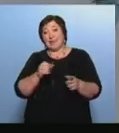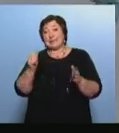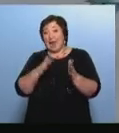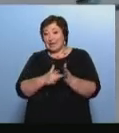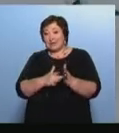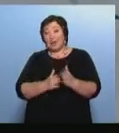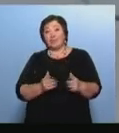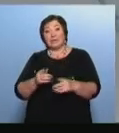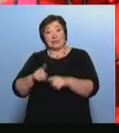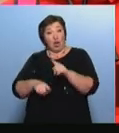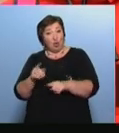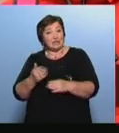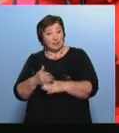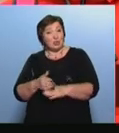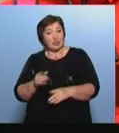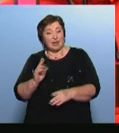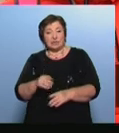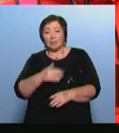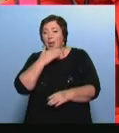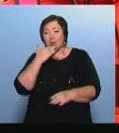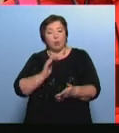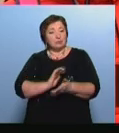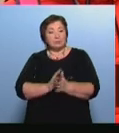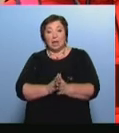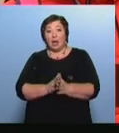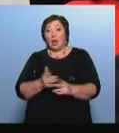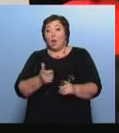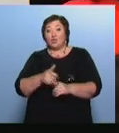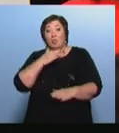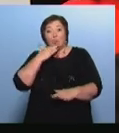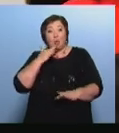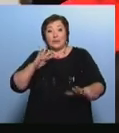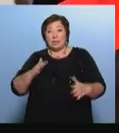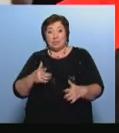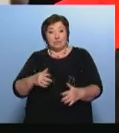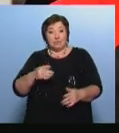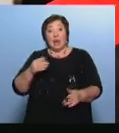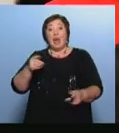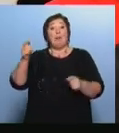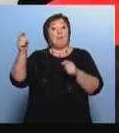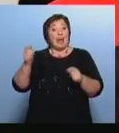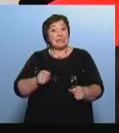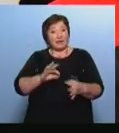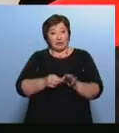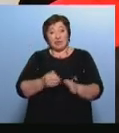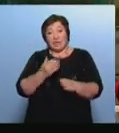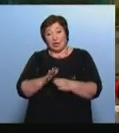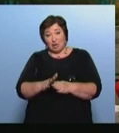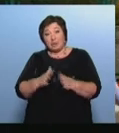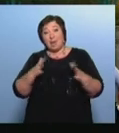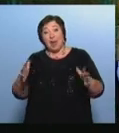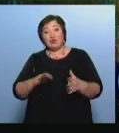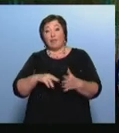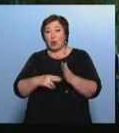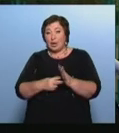подготовила насыщенную Очень много событий, даже сложно сейчас все вспомнить Поездка в Ижевск – это часть большого проекта Дорогами